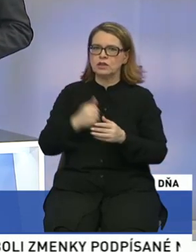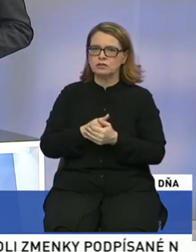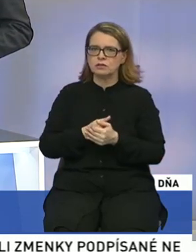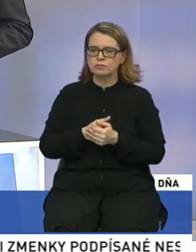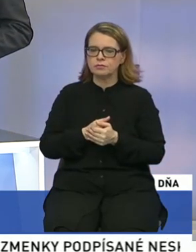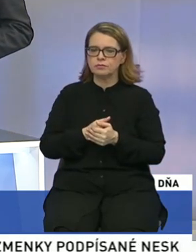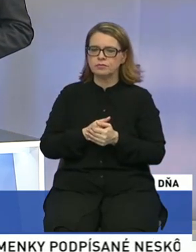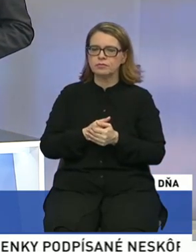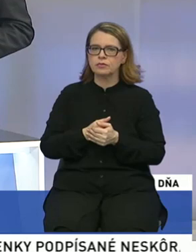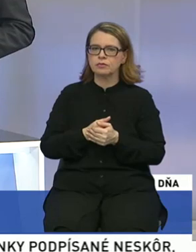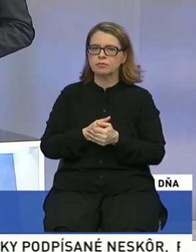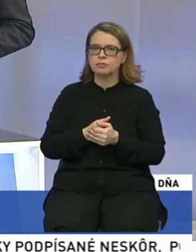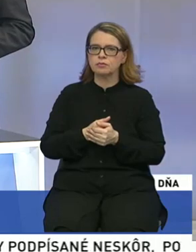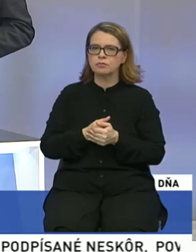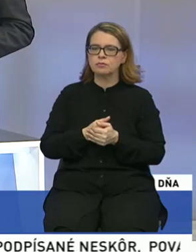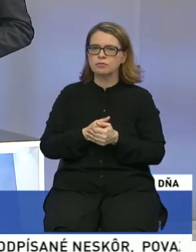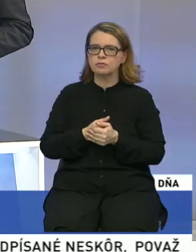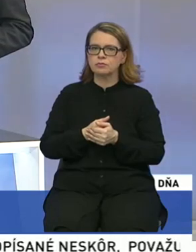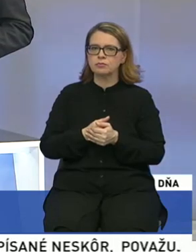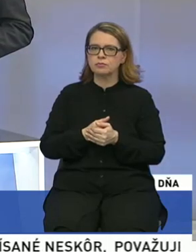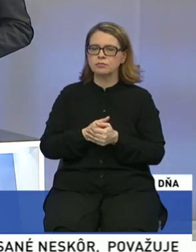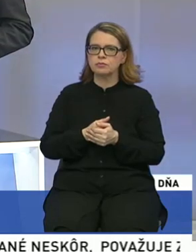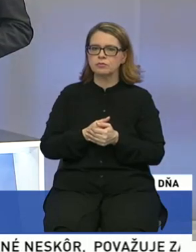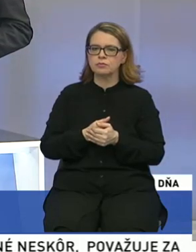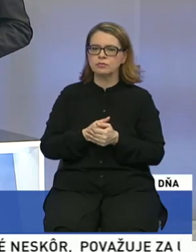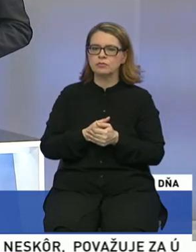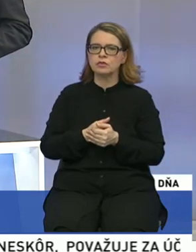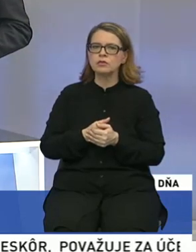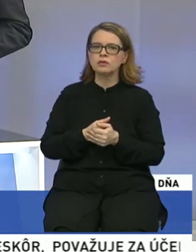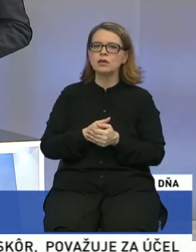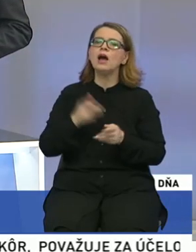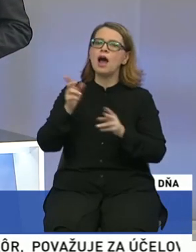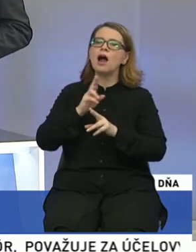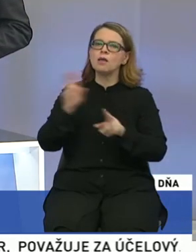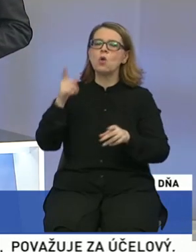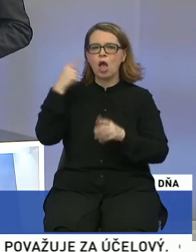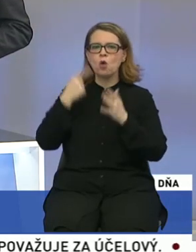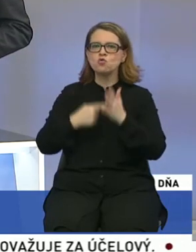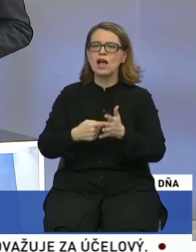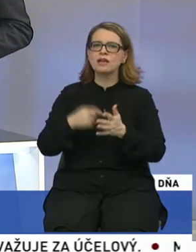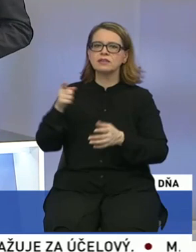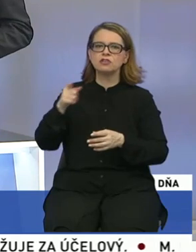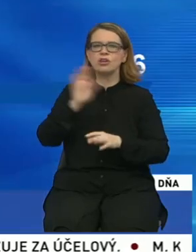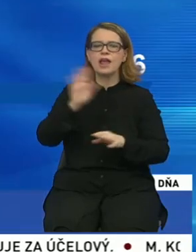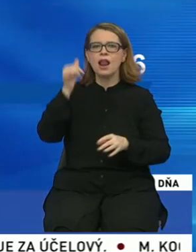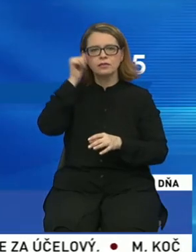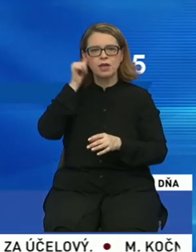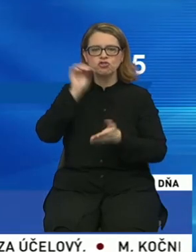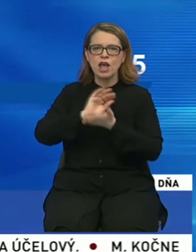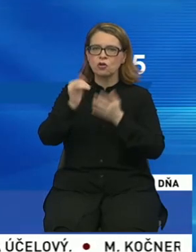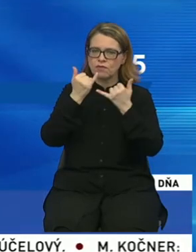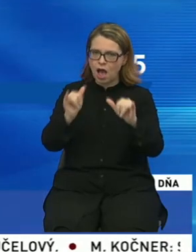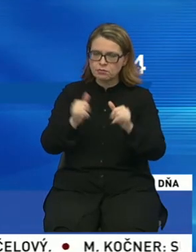kuciakovej vražde z tej vlády a mohla tak ukázať, že nielen Mečiarové amnestie, ale vôbec